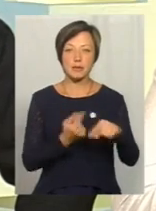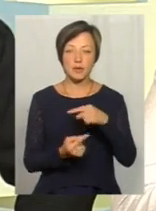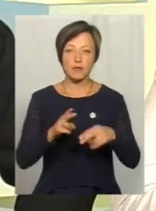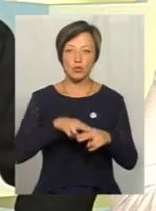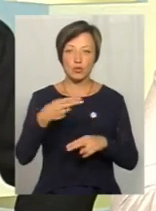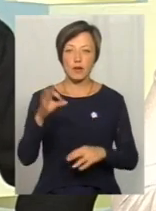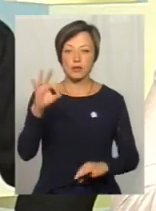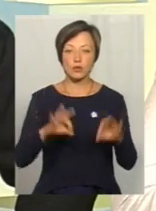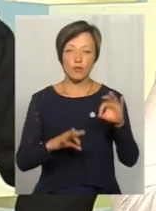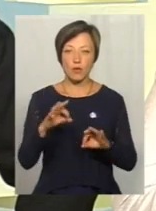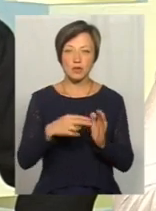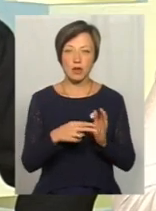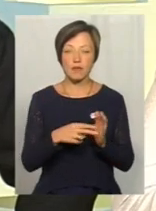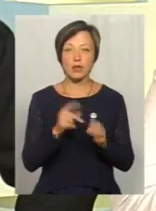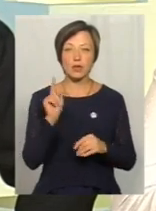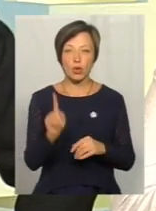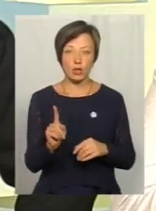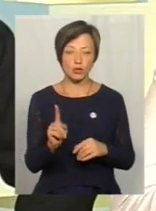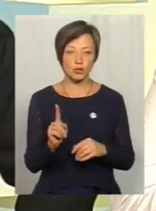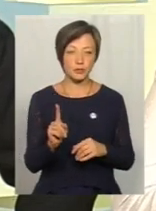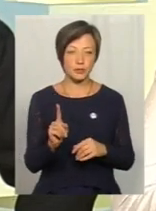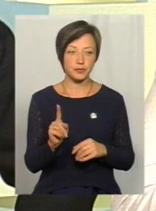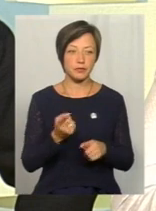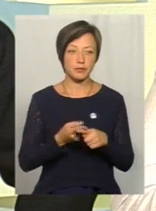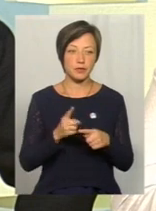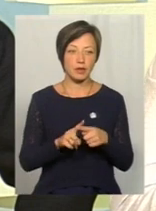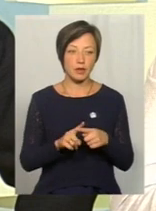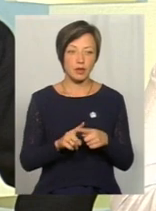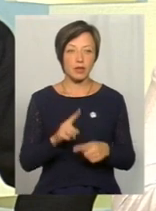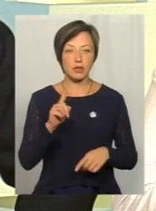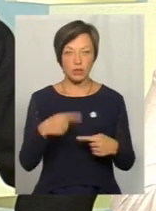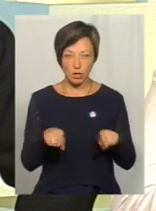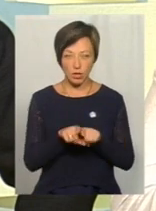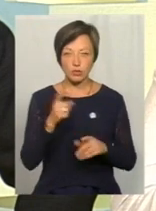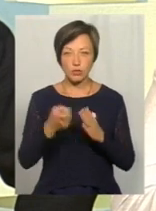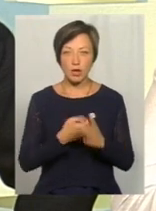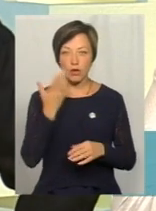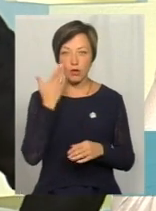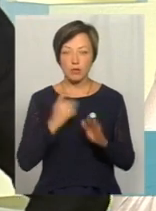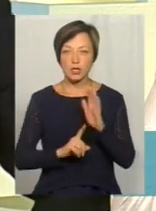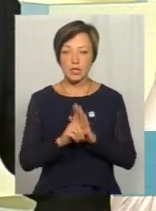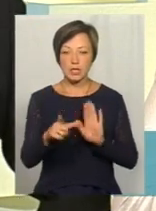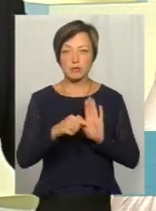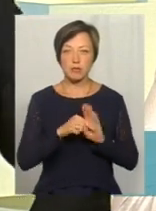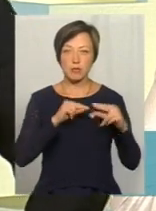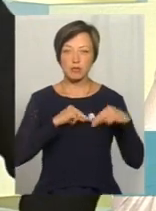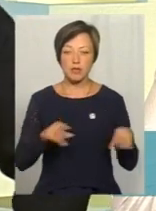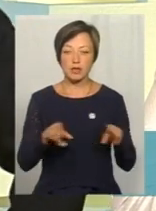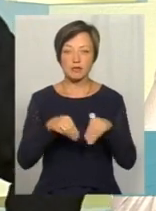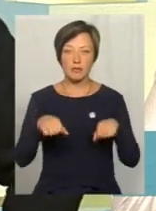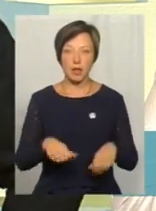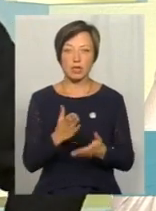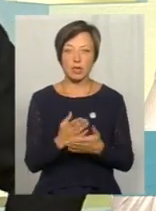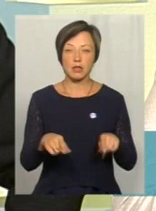відшкодування відсоткової ставки. До речі, це ми теж знали, коли почали співпрацювати з владою, що є така